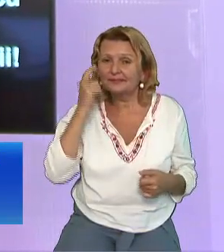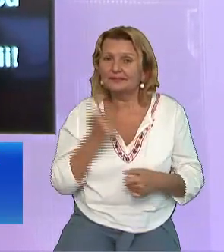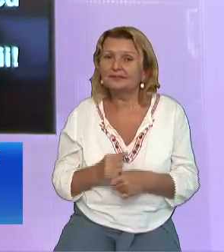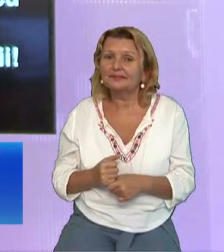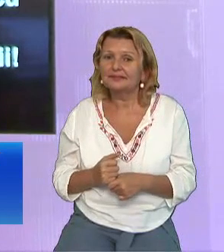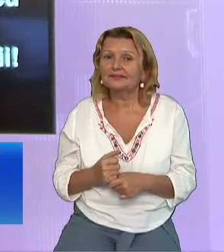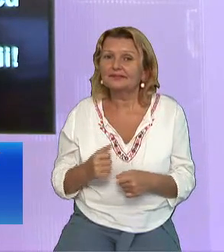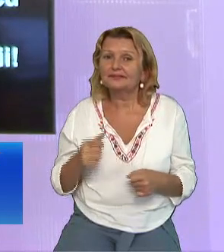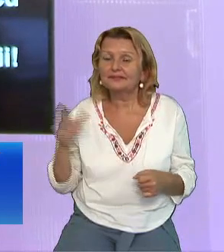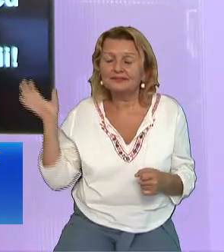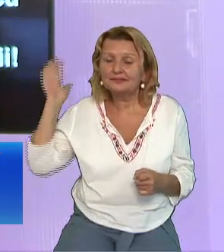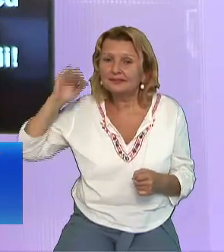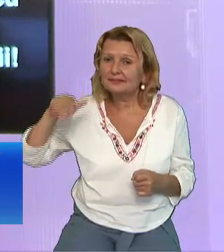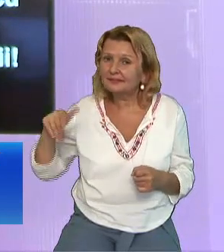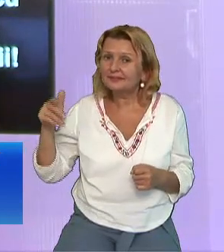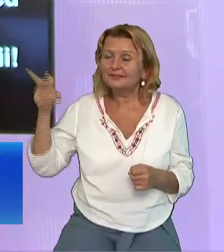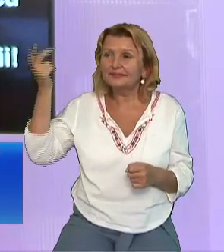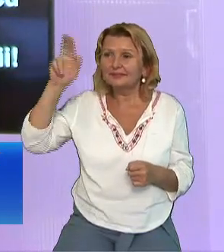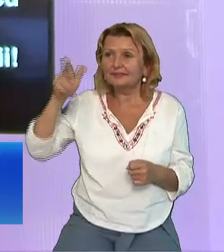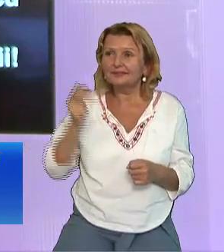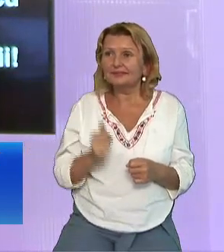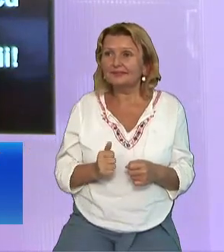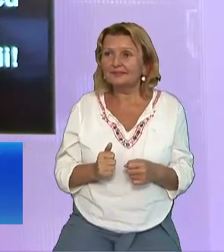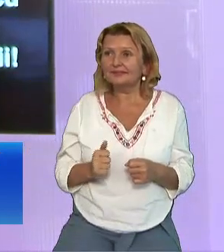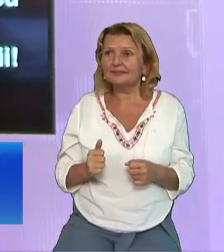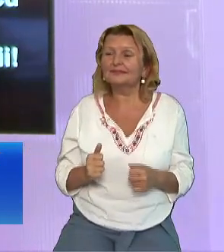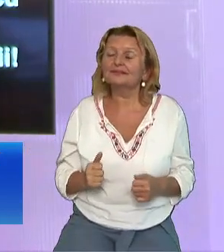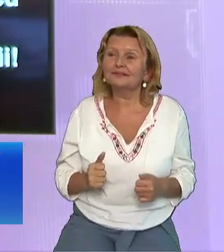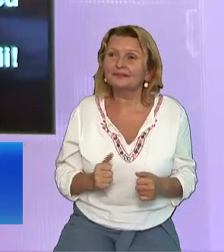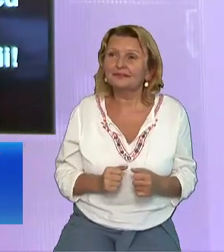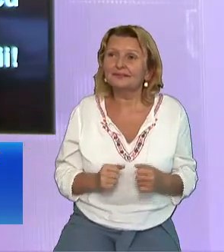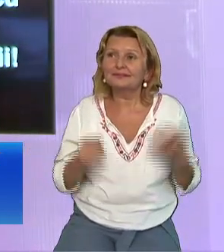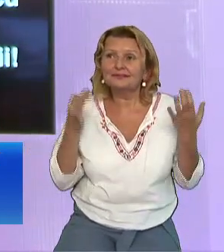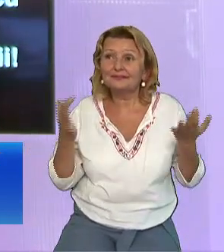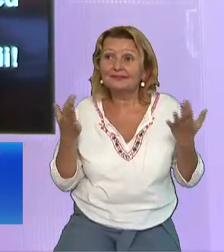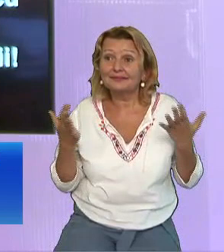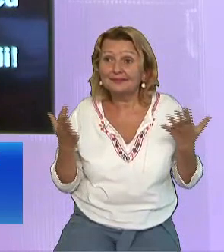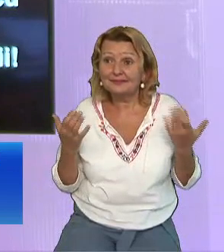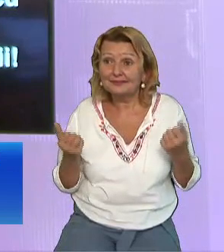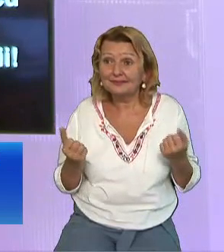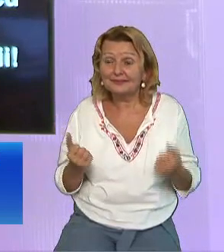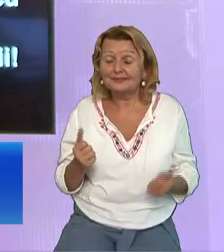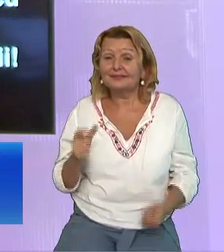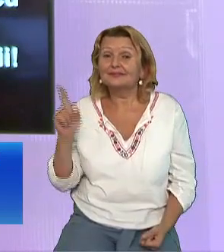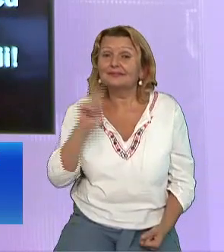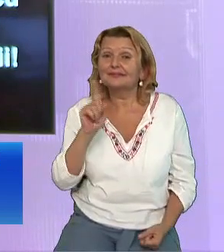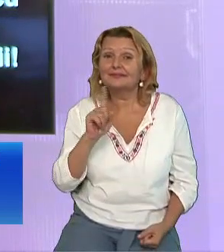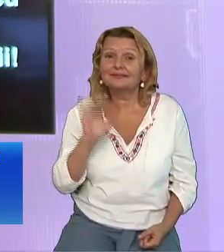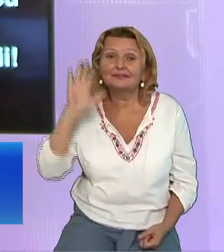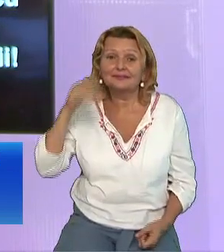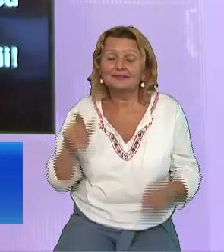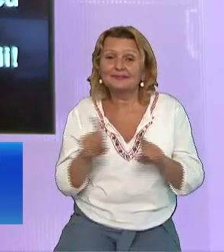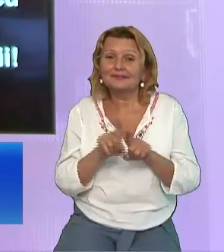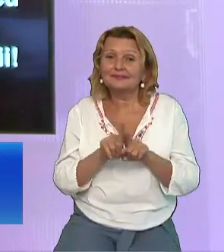Credeau mult Dar când era vorba despre acele cuvinte Din cartea prorocului Isaia Care spuneau Cine a